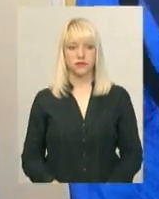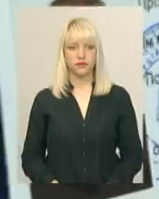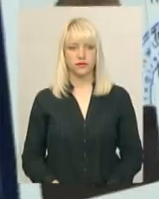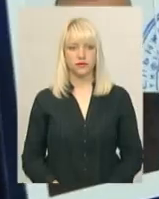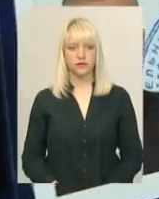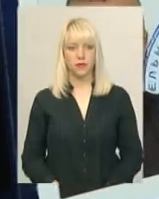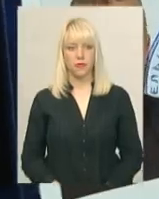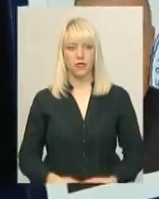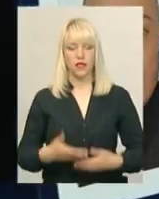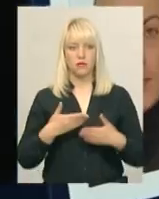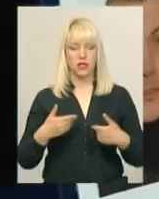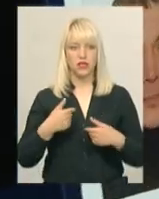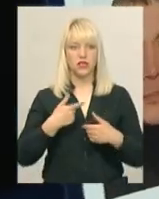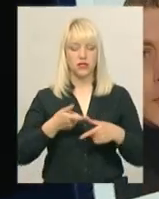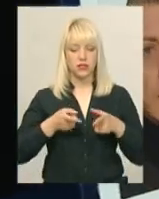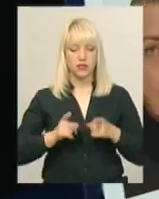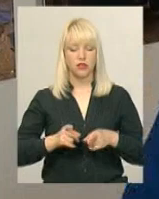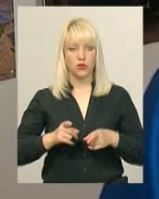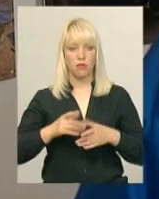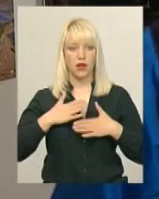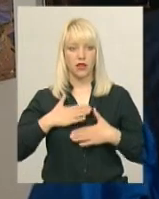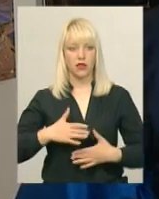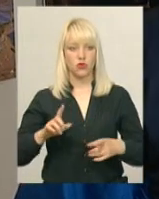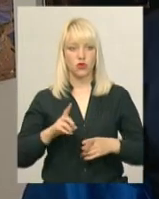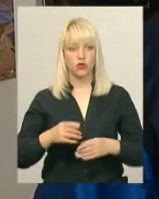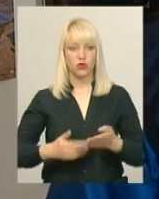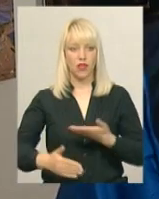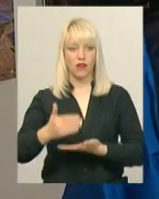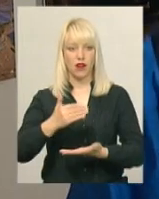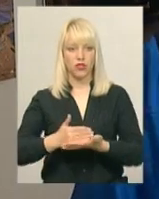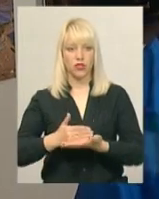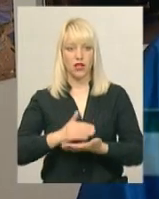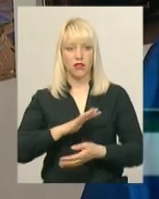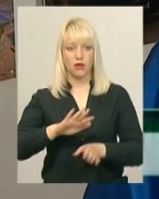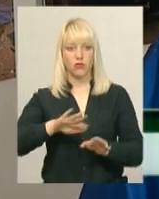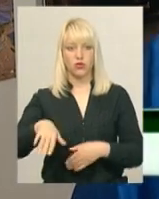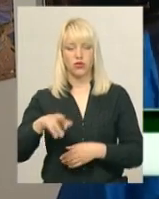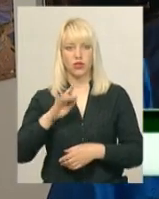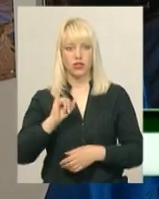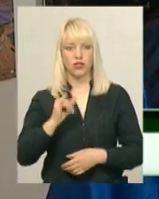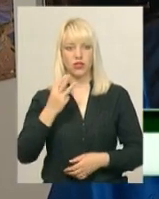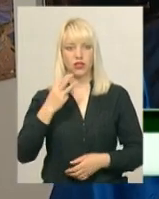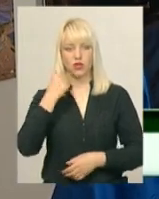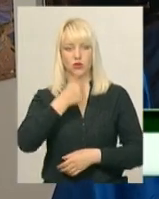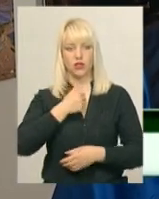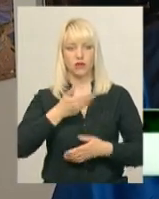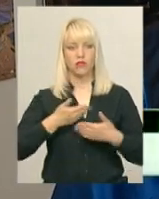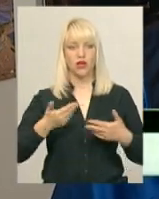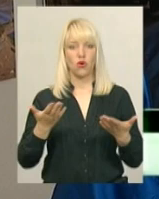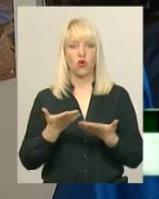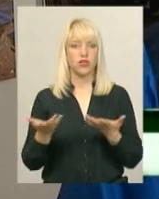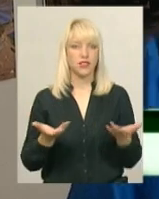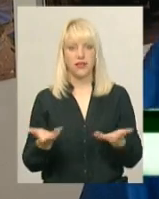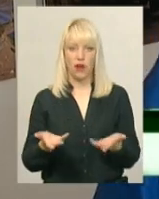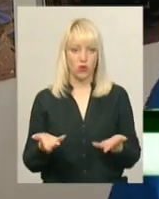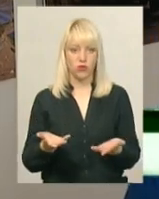Мені дійсно приємно, що нарешті не пройшло і три роки, хоч якось нас